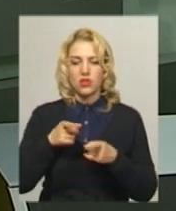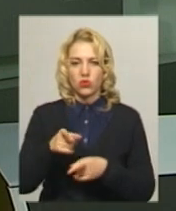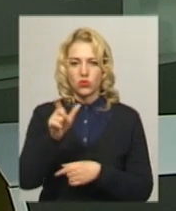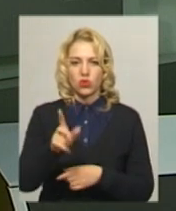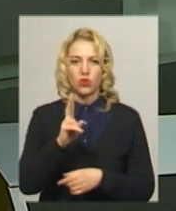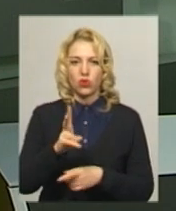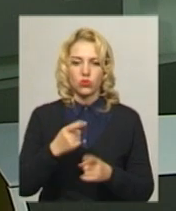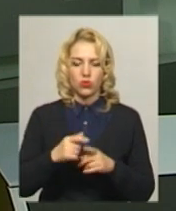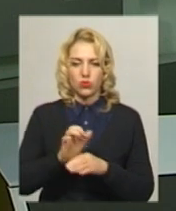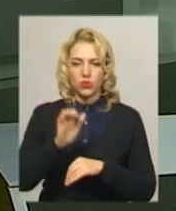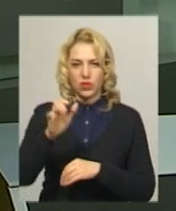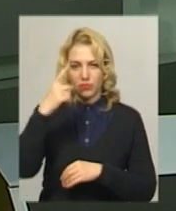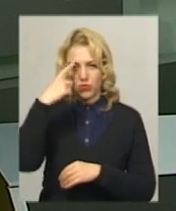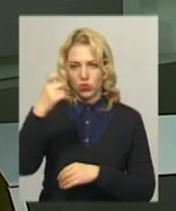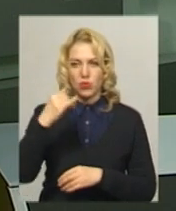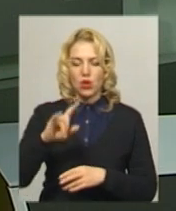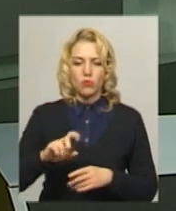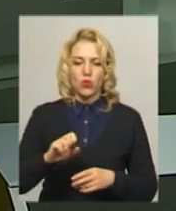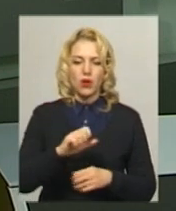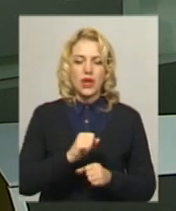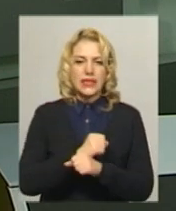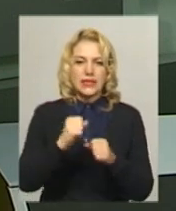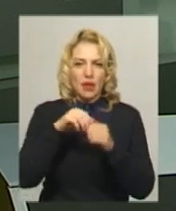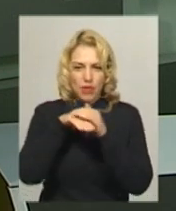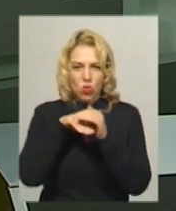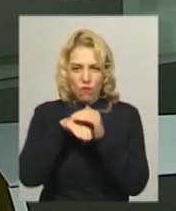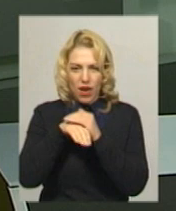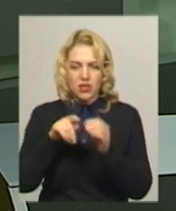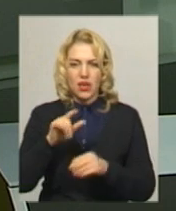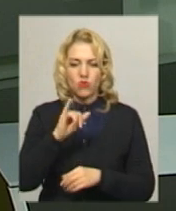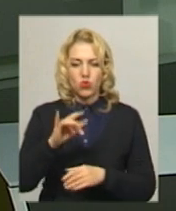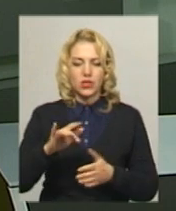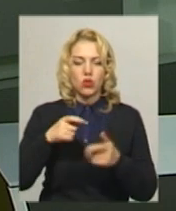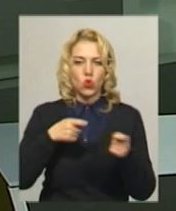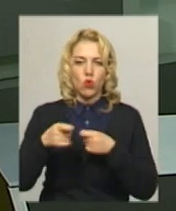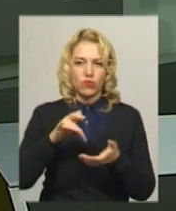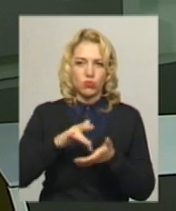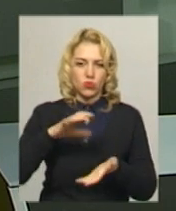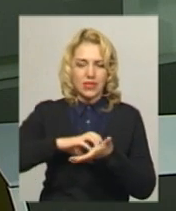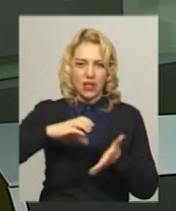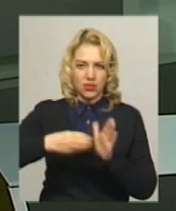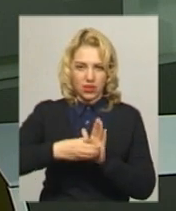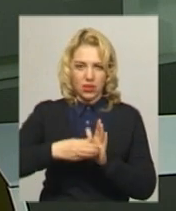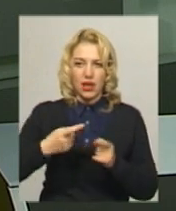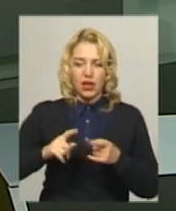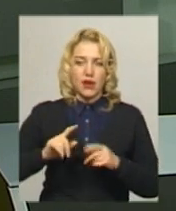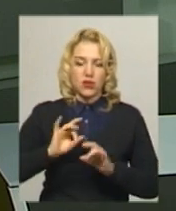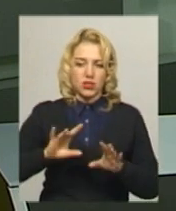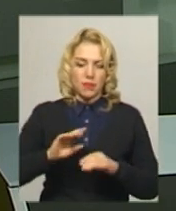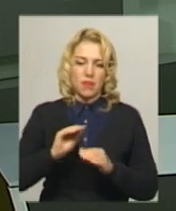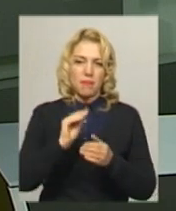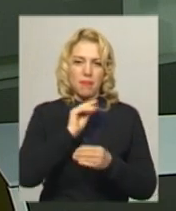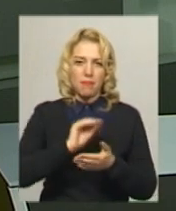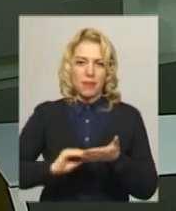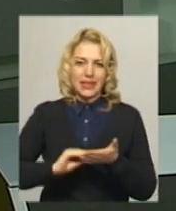надіслала повідомлення про замінування двох торгових центрів у Хмельницькому. Про це розповіла прессекретар головного управління Національної поліції в